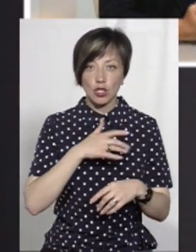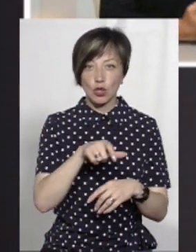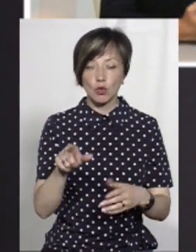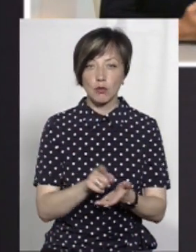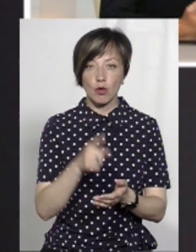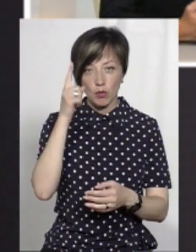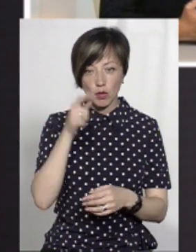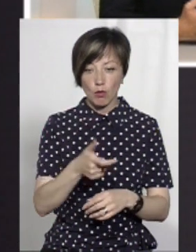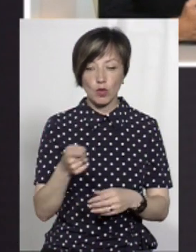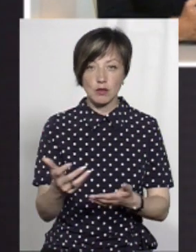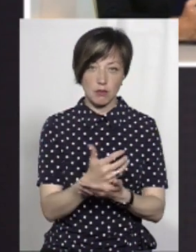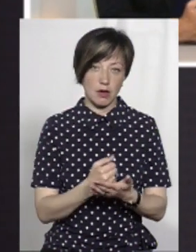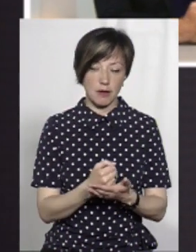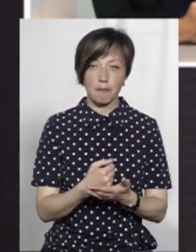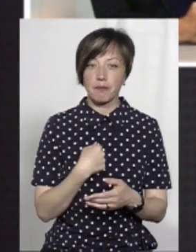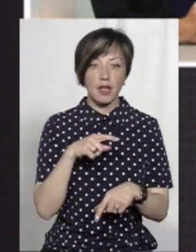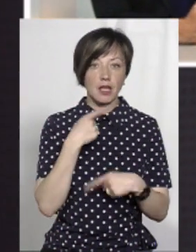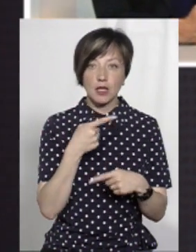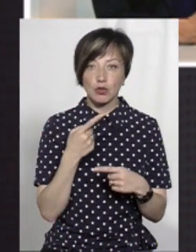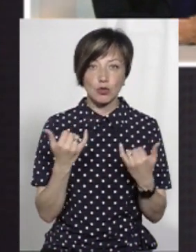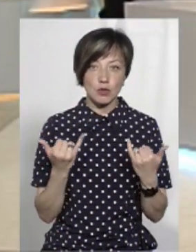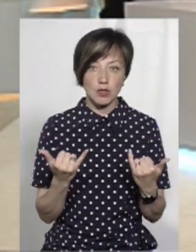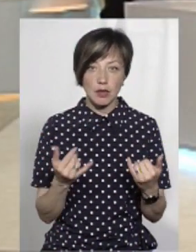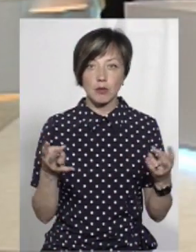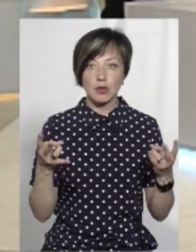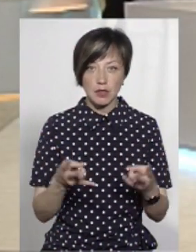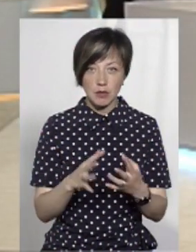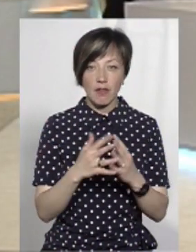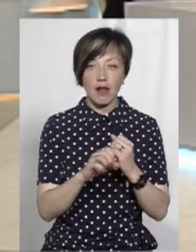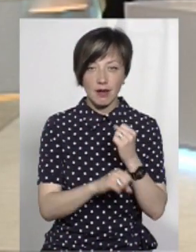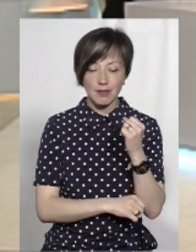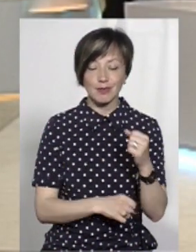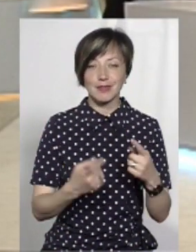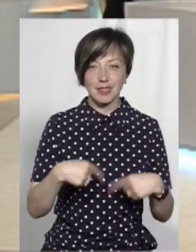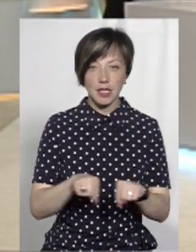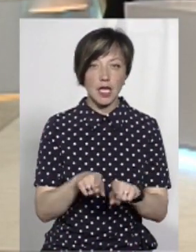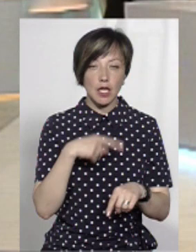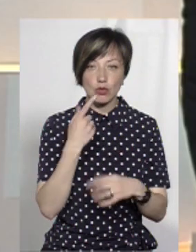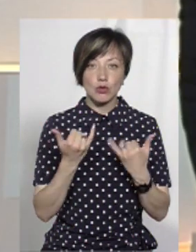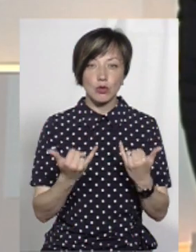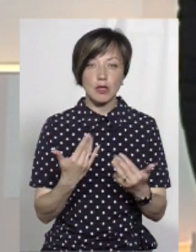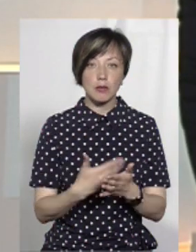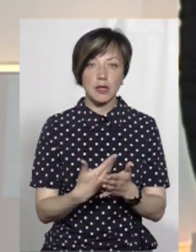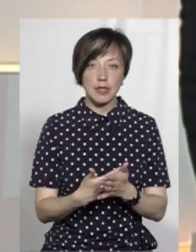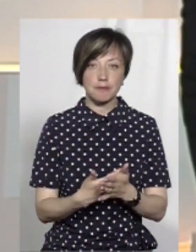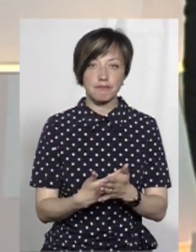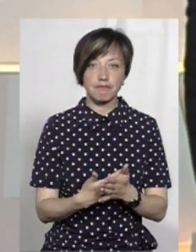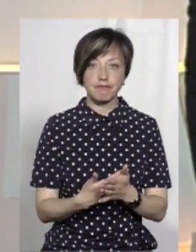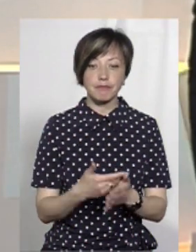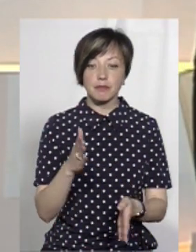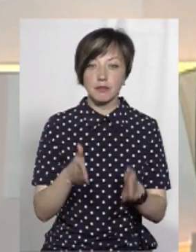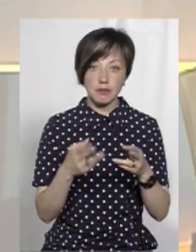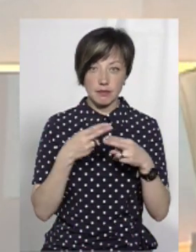мають вміти тільки полуницю збирати. я не кажу, сьогодні... Робототехніка зараз потрібна і в аграрній Я не кажу, що сьогодні, так. І, наприклад, дивіться. А